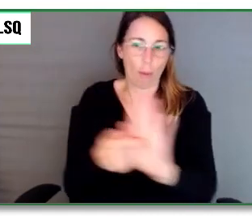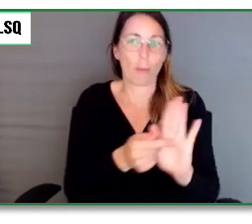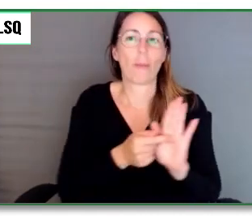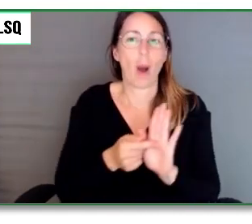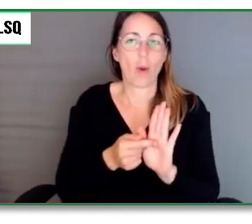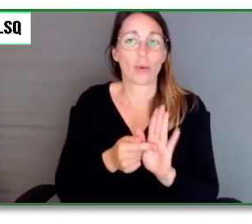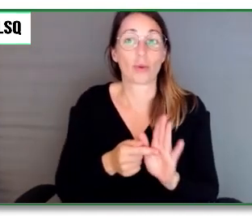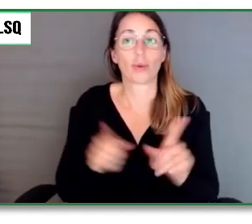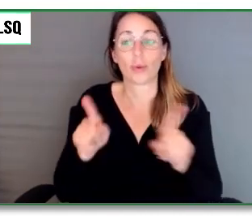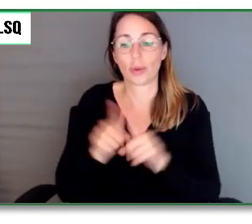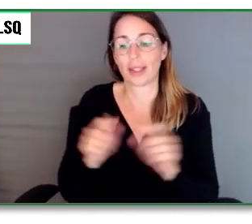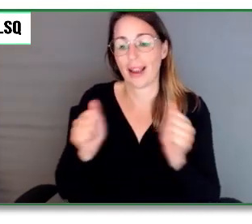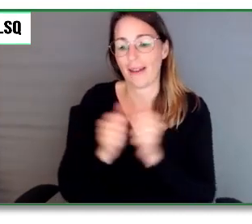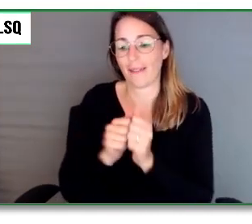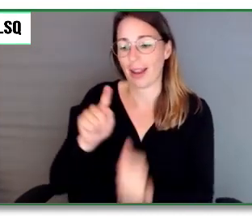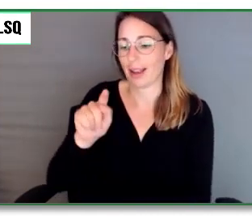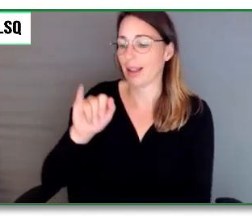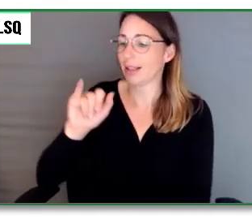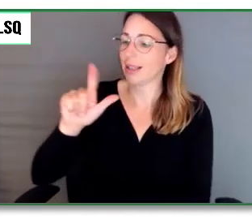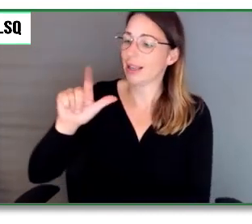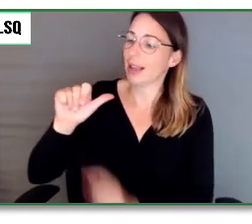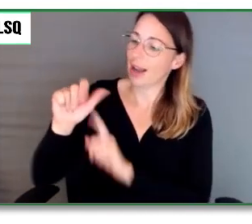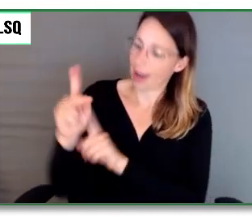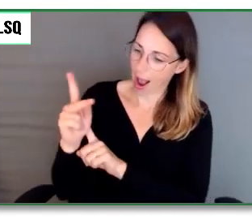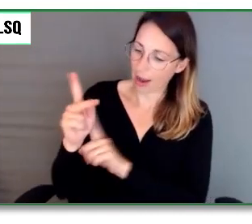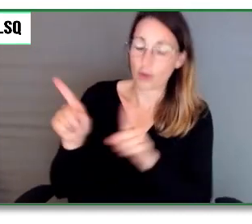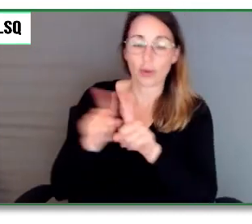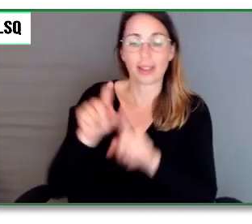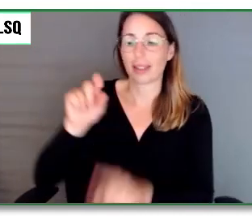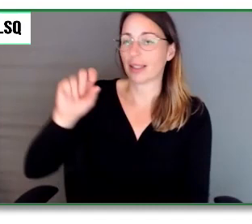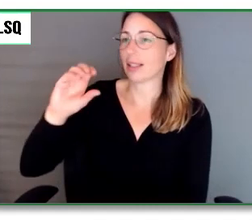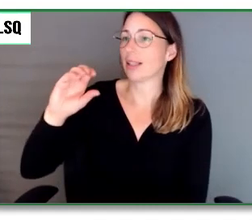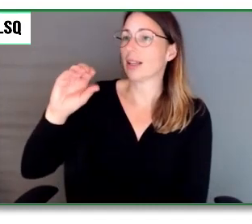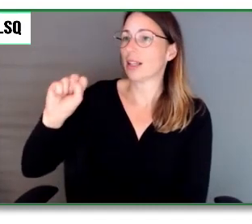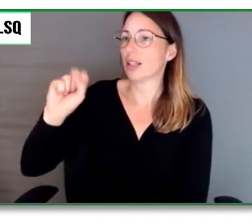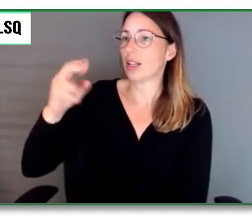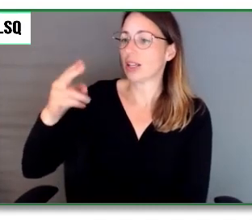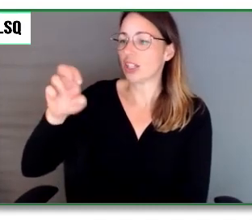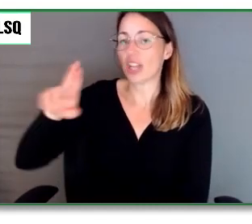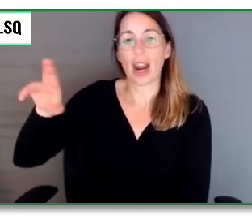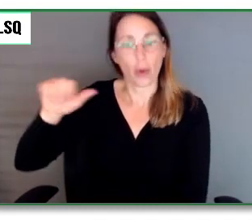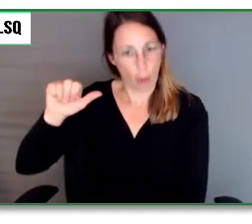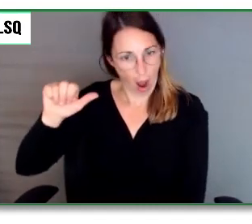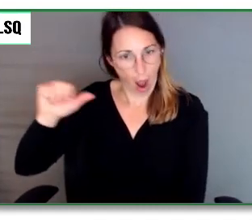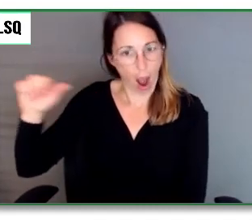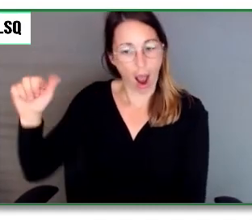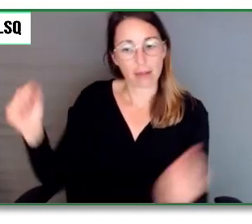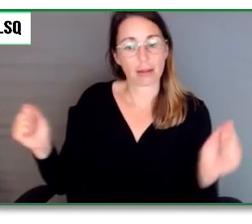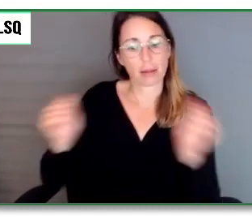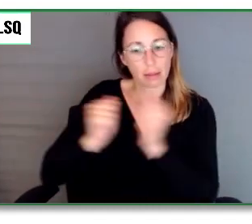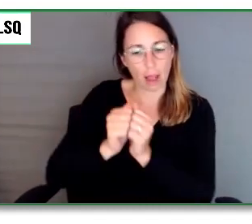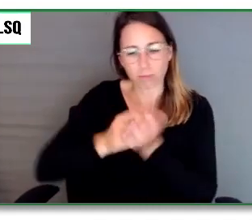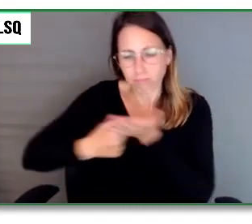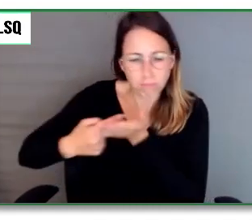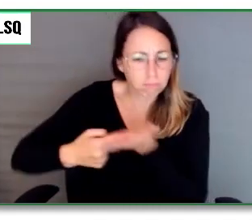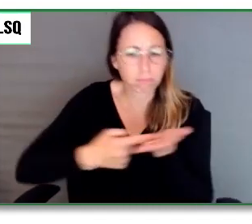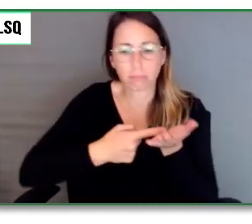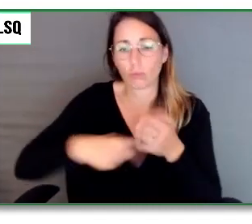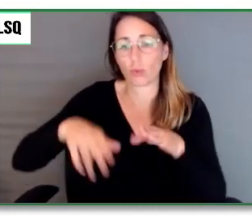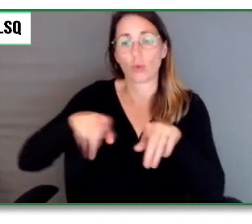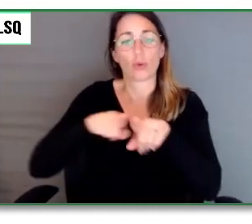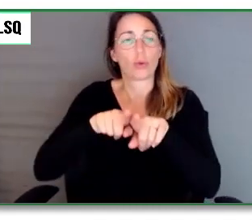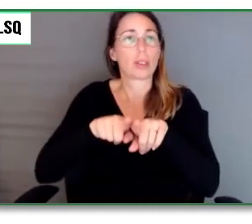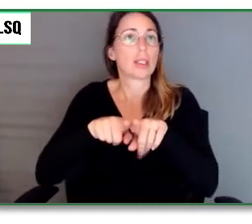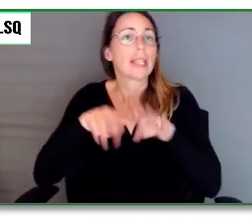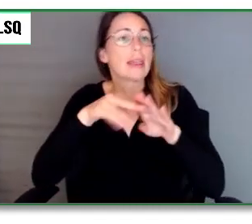sur les normes canadiennes pour les espaces de plein air.